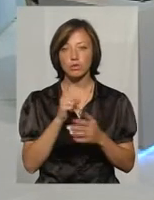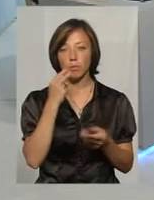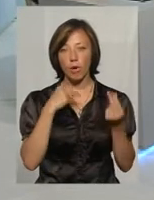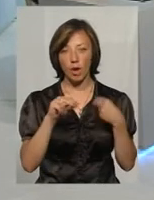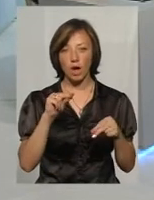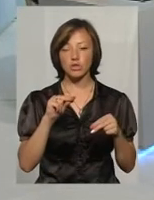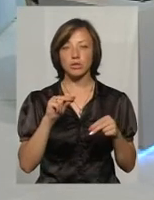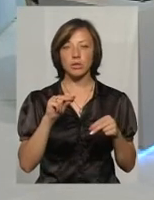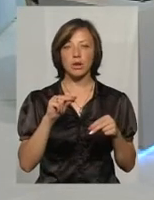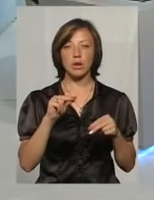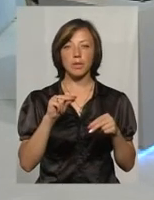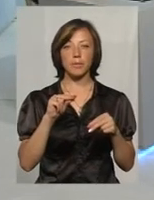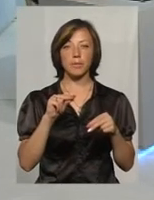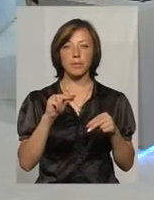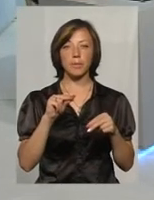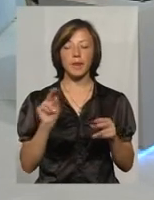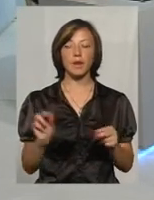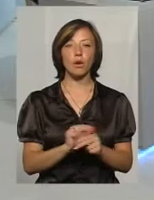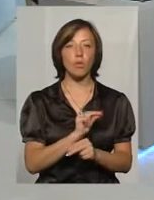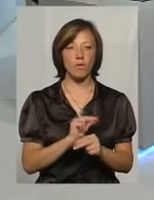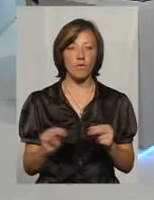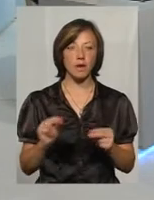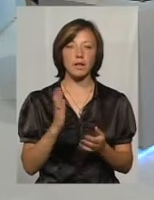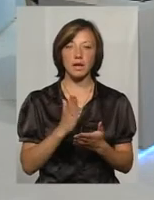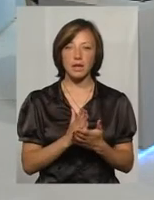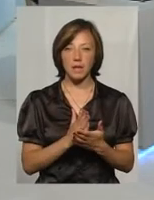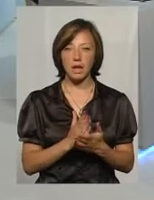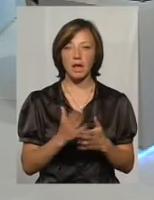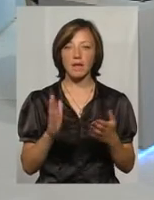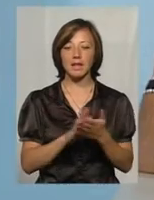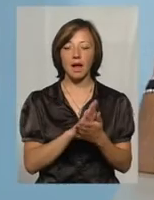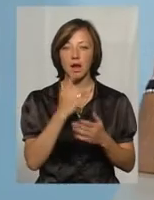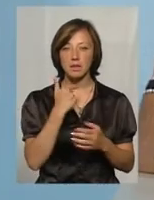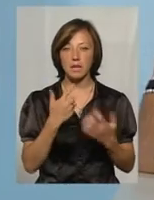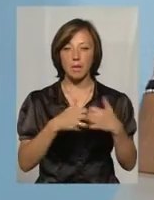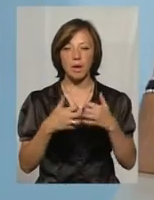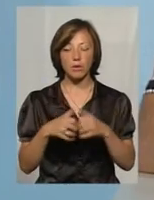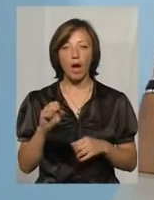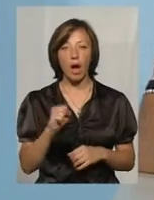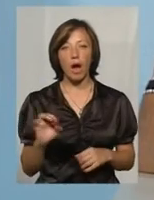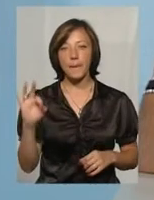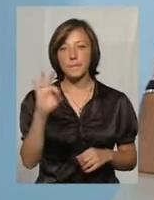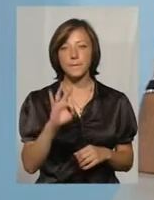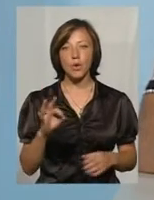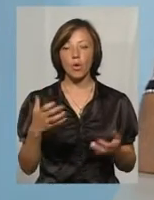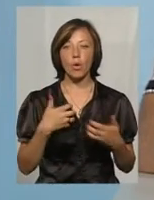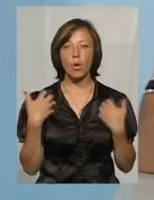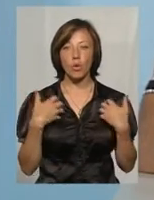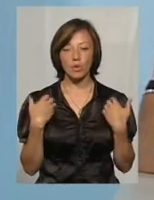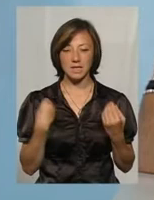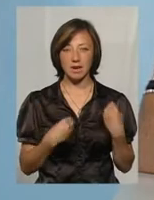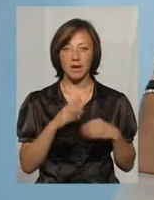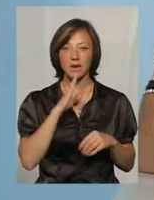в лікуванні є нова діалізна апаратура. В плані роздягальні, так, у нас